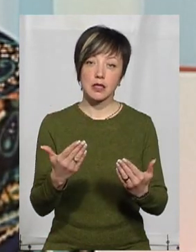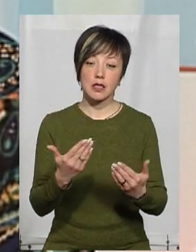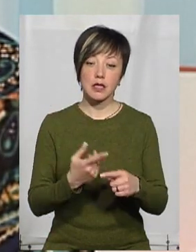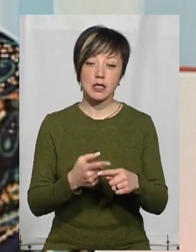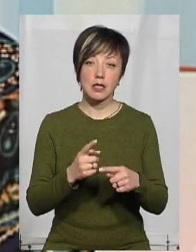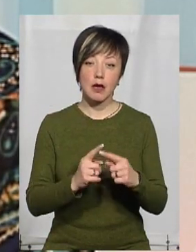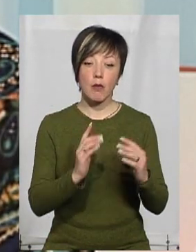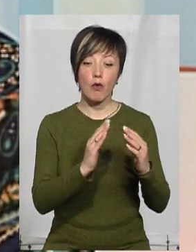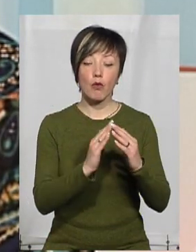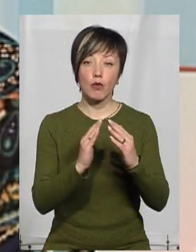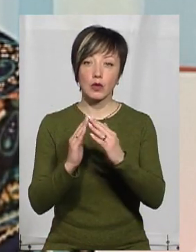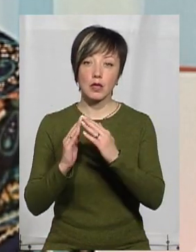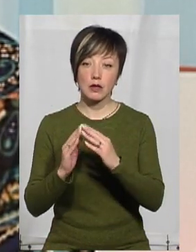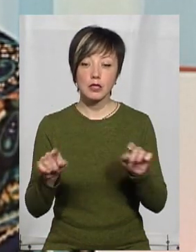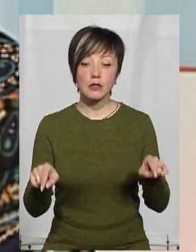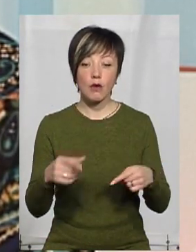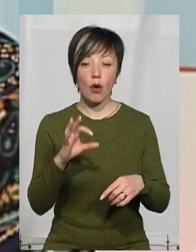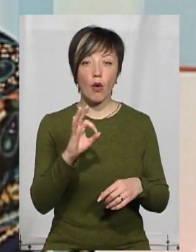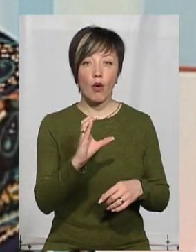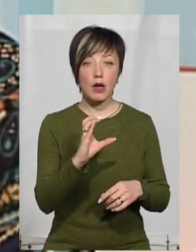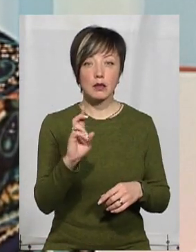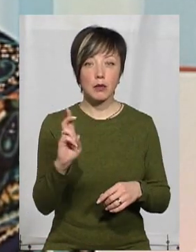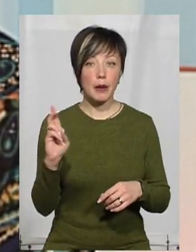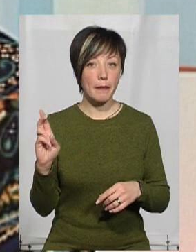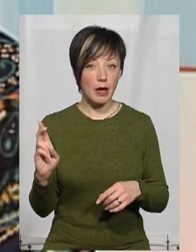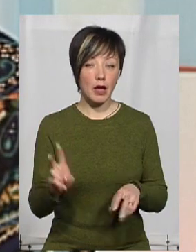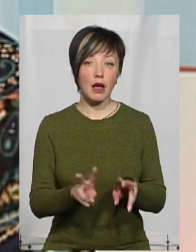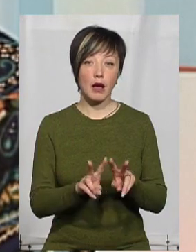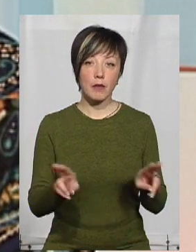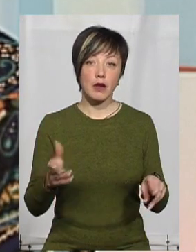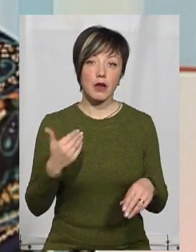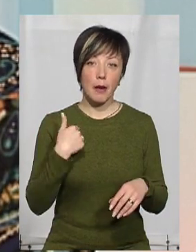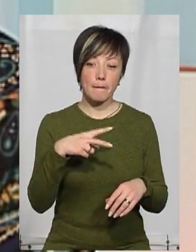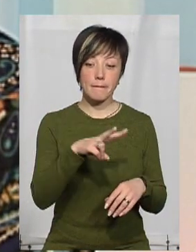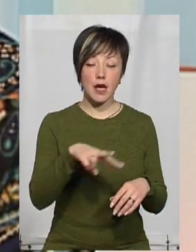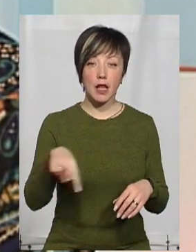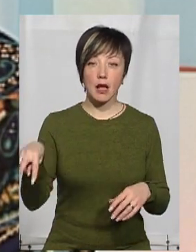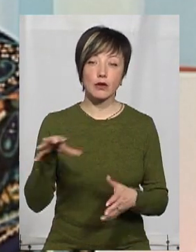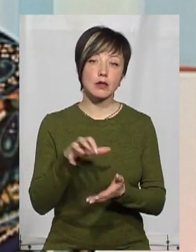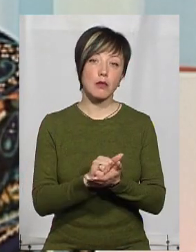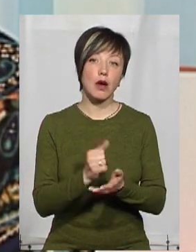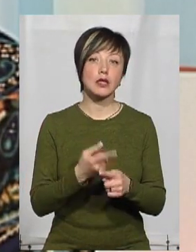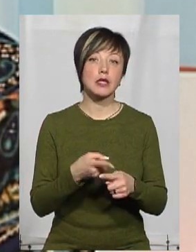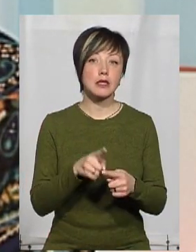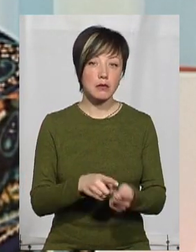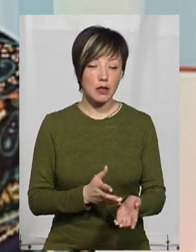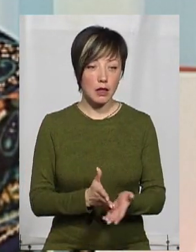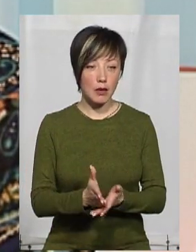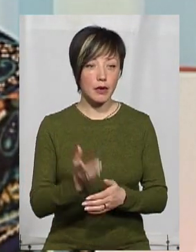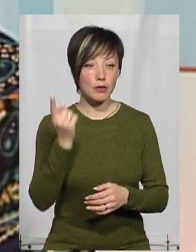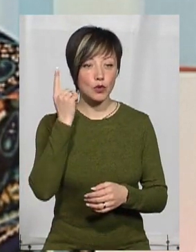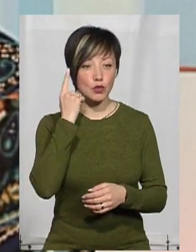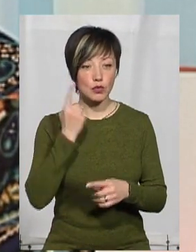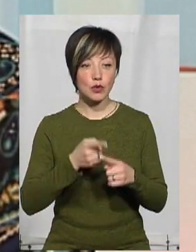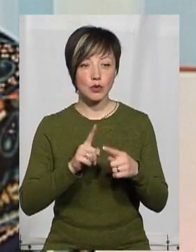Це по будинкам, створено ОСББ, до голів правління ОСББ. Так як я ще паралельно займаюся цим напрямком, то я